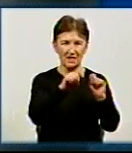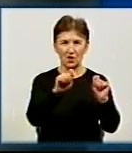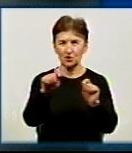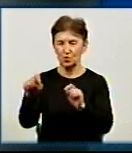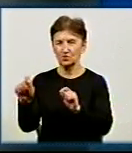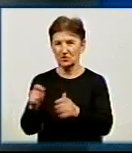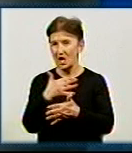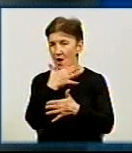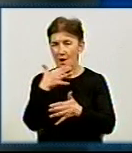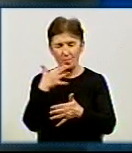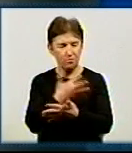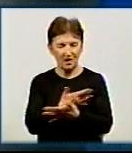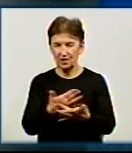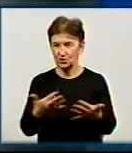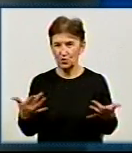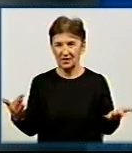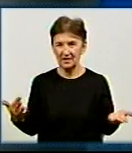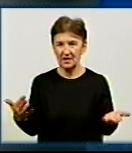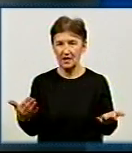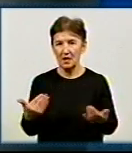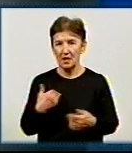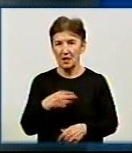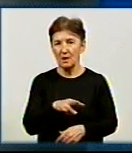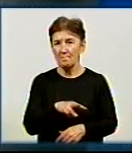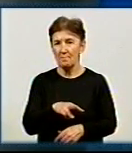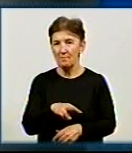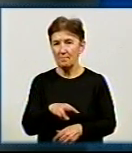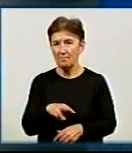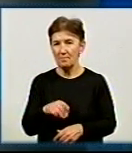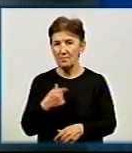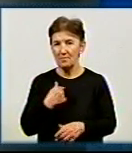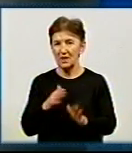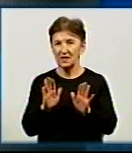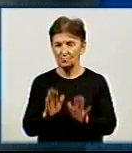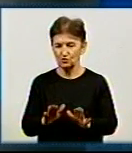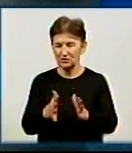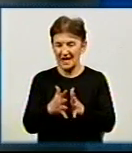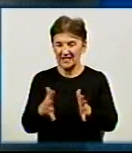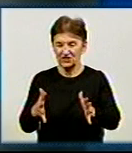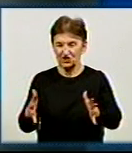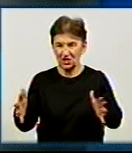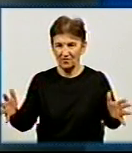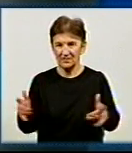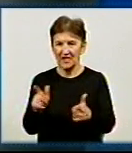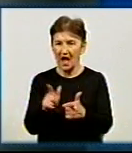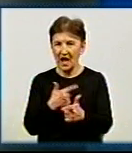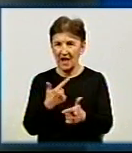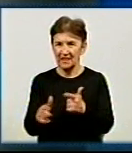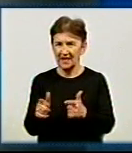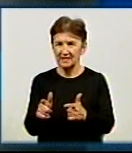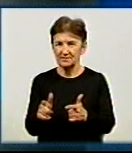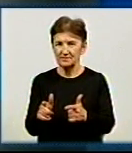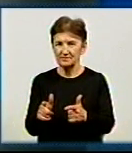багатьох, вірніше, у вас лише 7 номінацій. Ми можемо, я кажу, кількість номінацій може розширюватися, але це